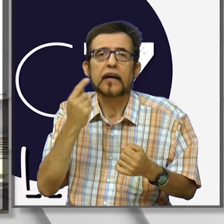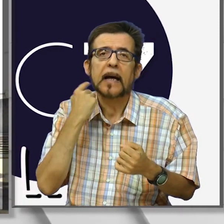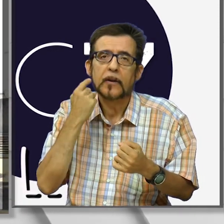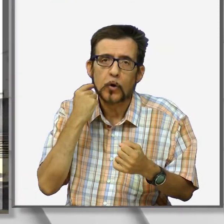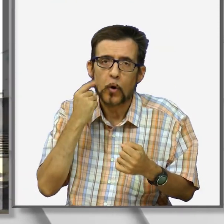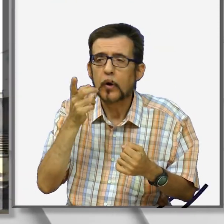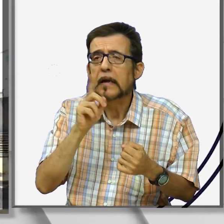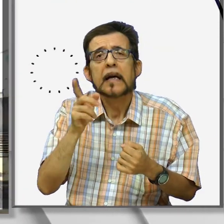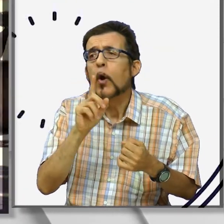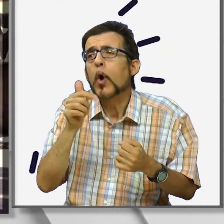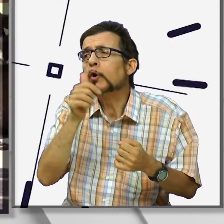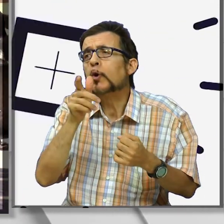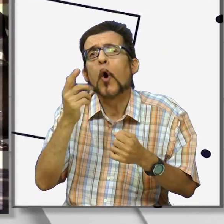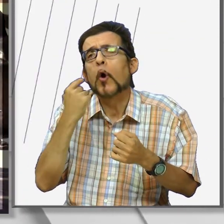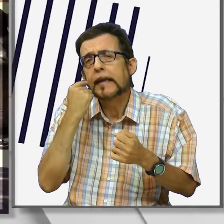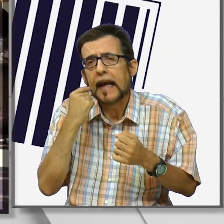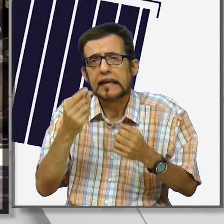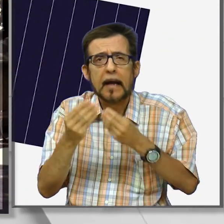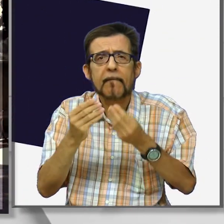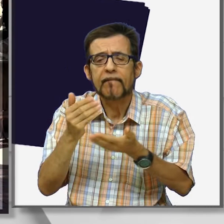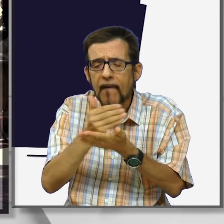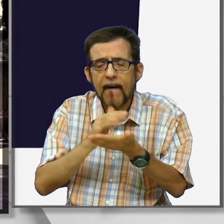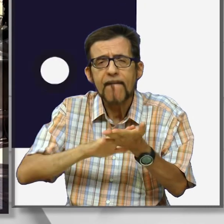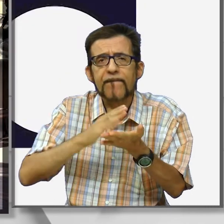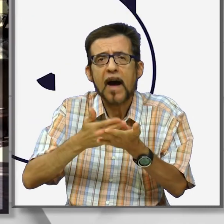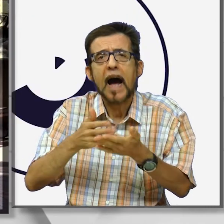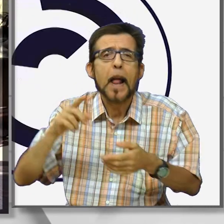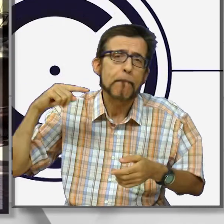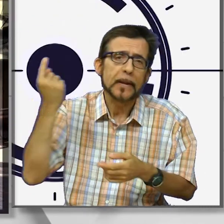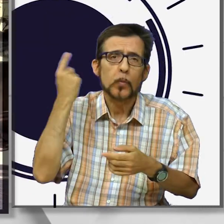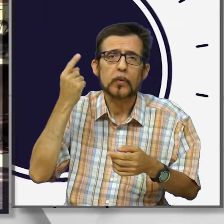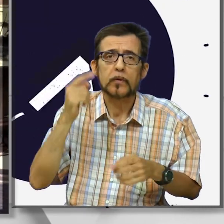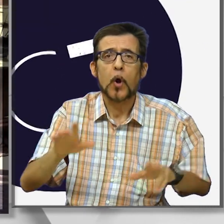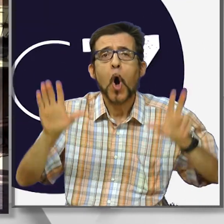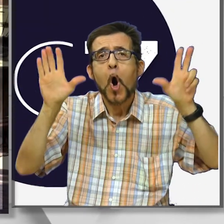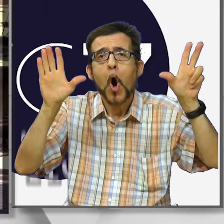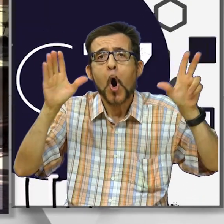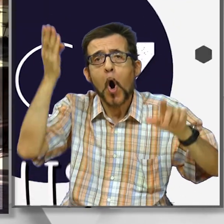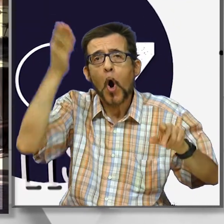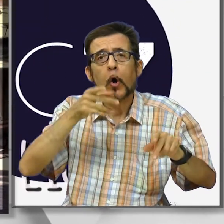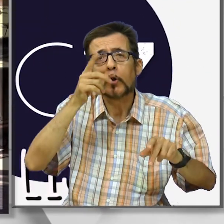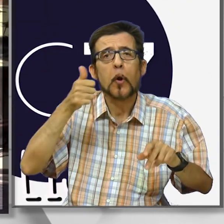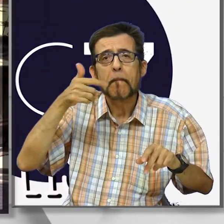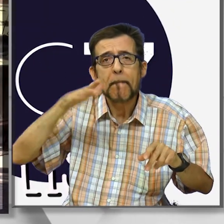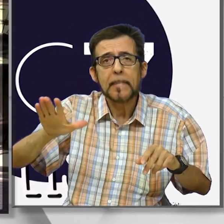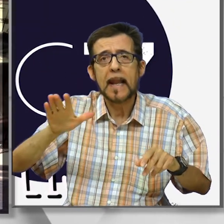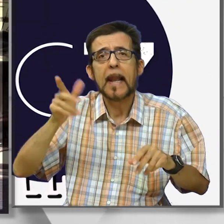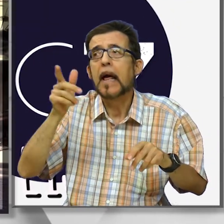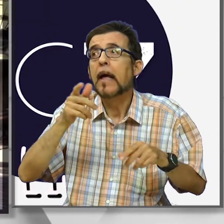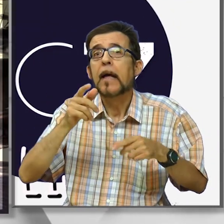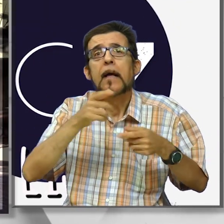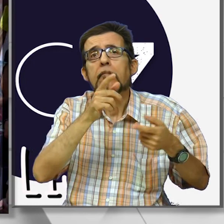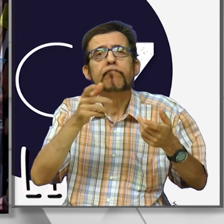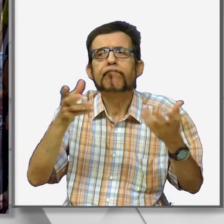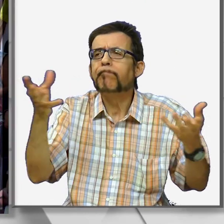tutti e allora abbiamo potuto dimostrare che l'Ottopemila ha funzionato da moltiplicatore, per esempio economico, del